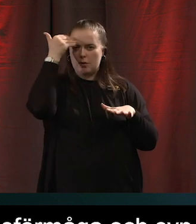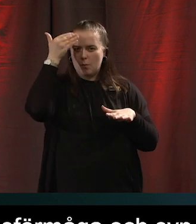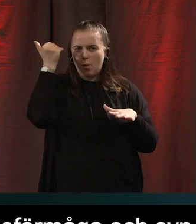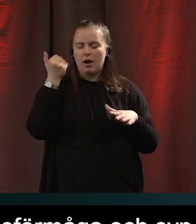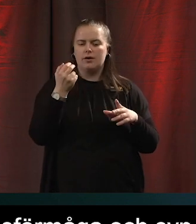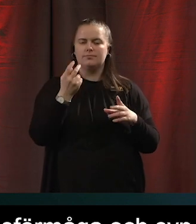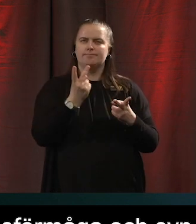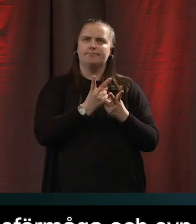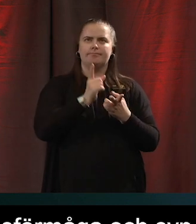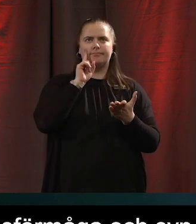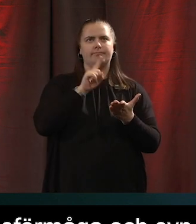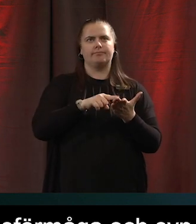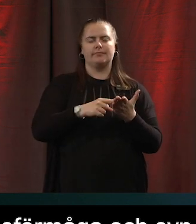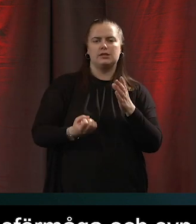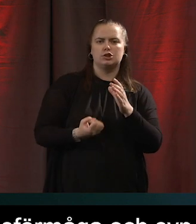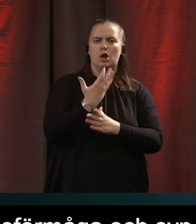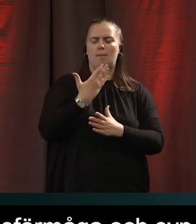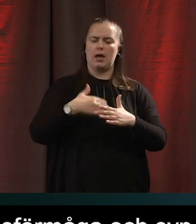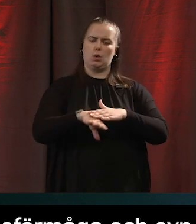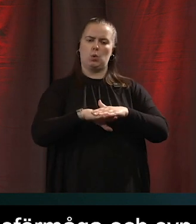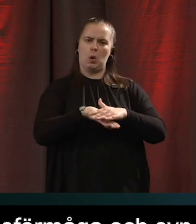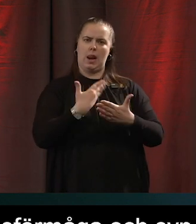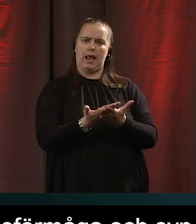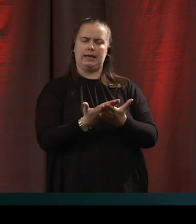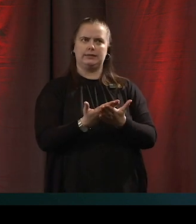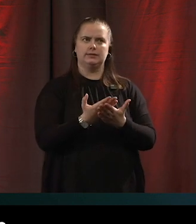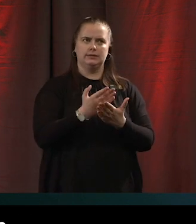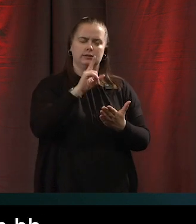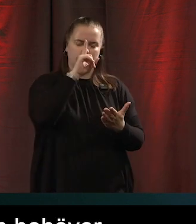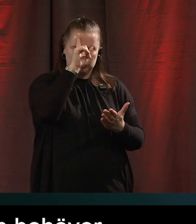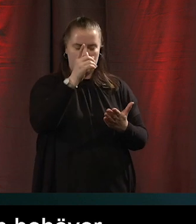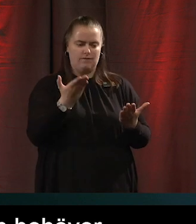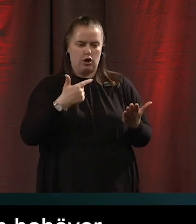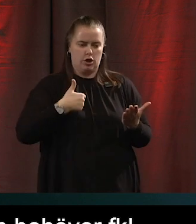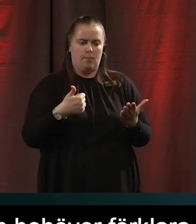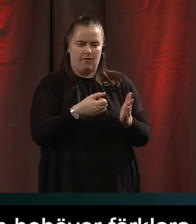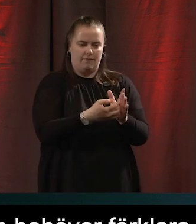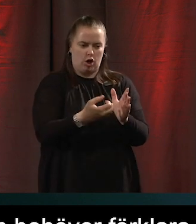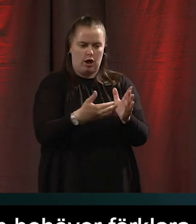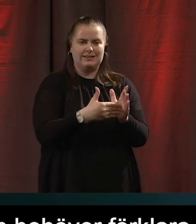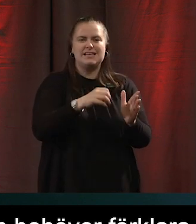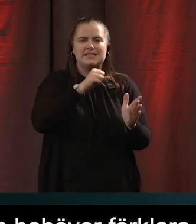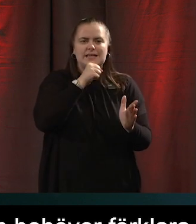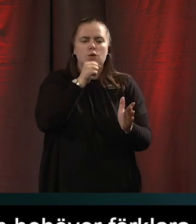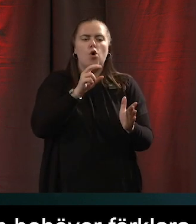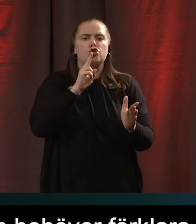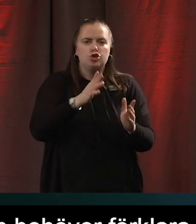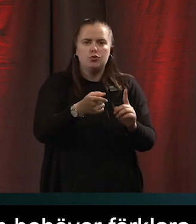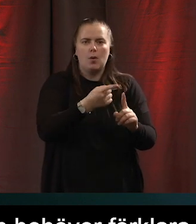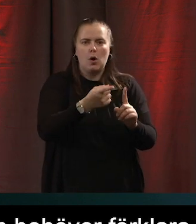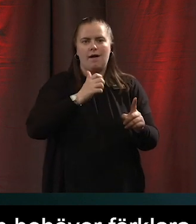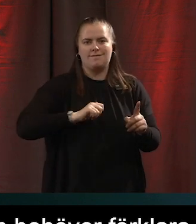empatin av vad är det jag behöver förklara för en senior nyanvändare så tror jag att det kan vara bra att